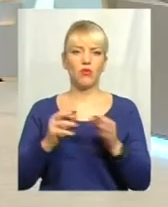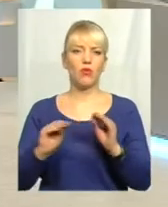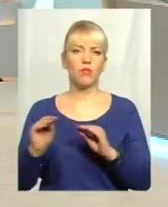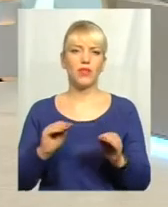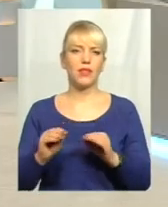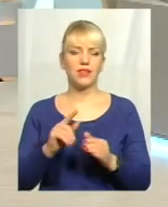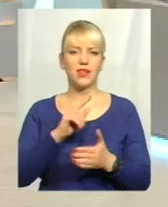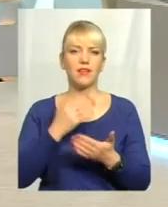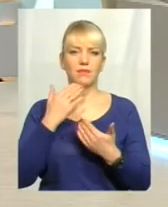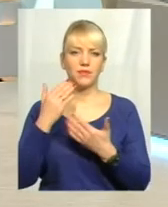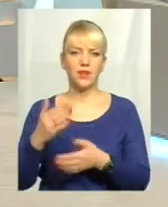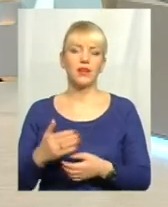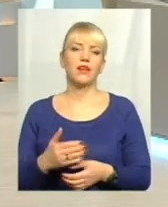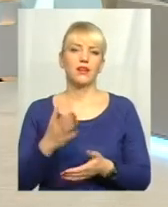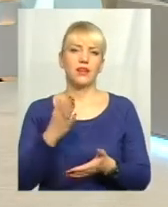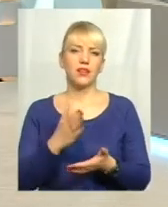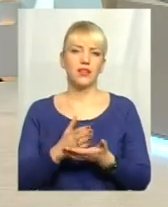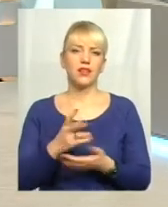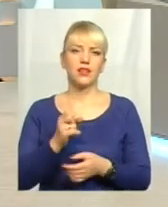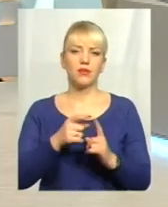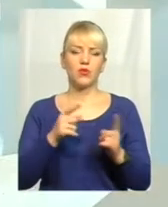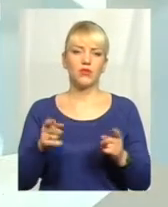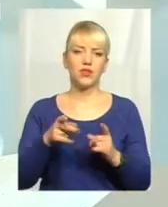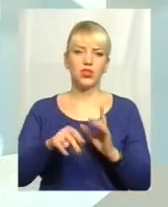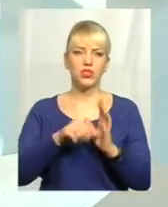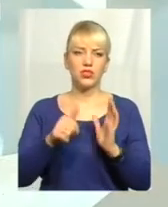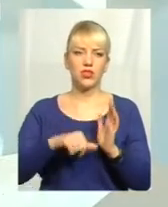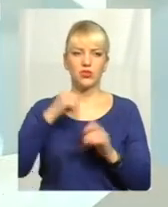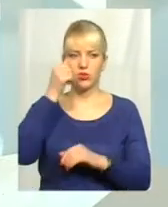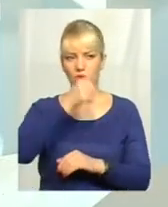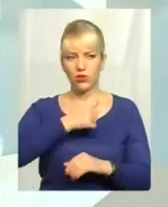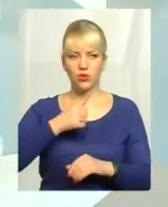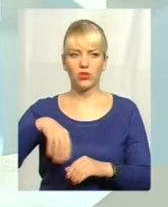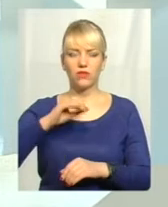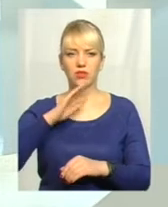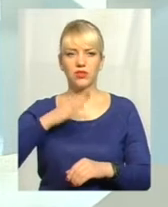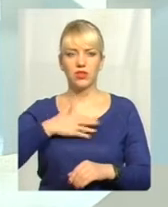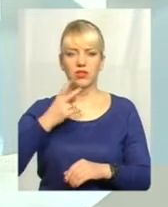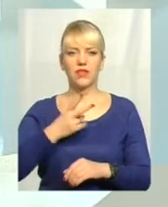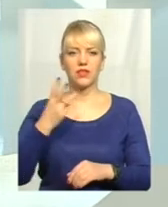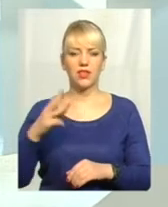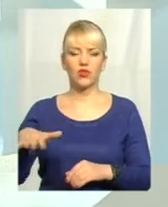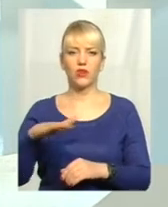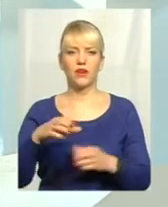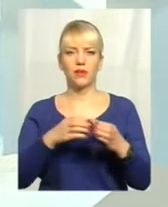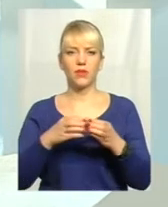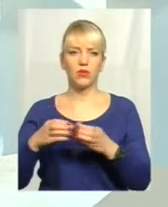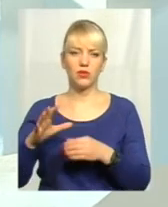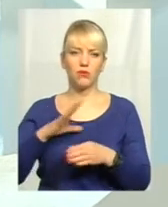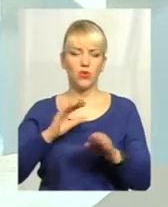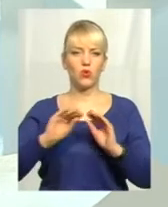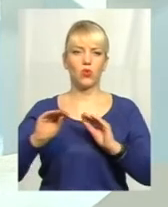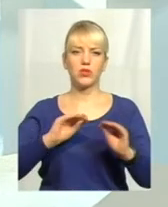отримання? Протягом 2016 року всі наших 23 територіальних підрозділи були